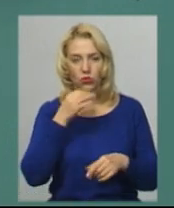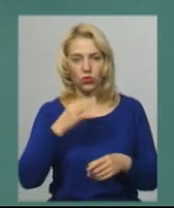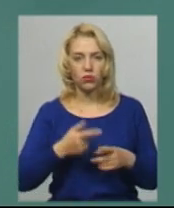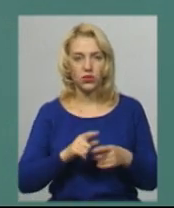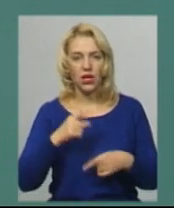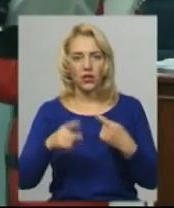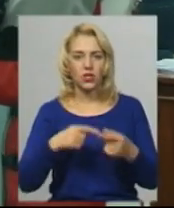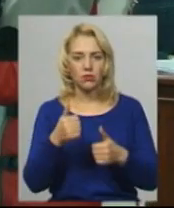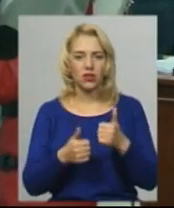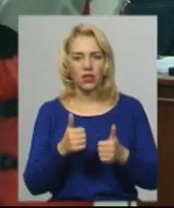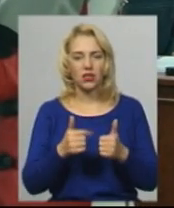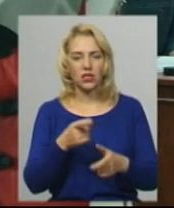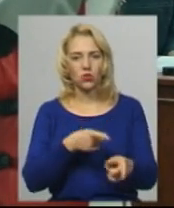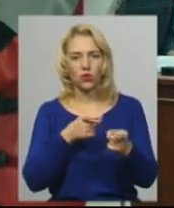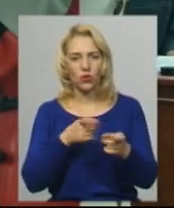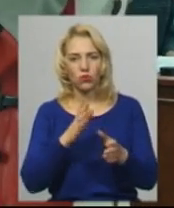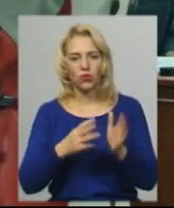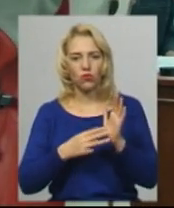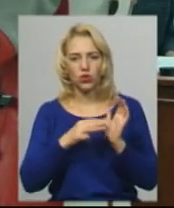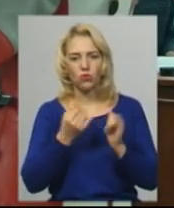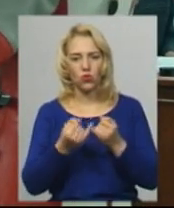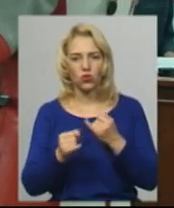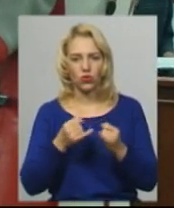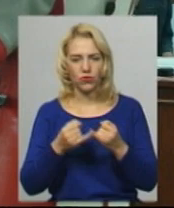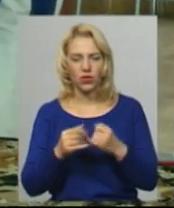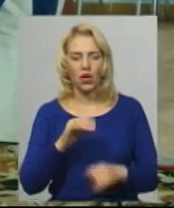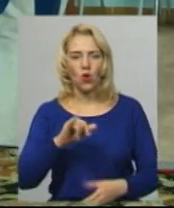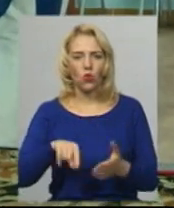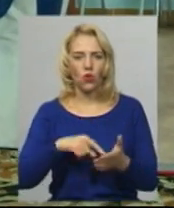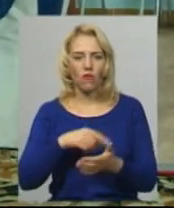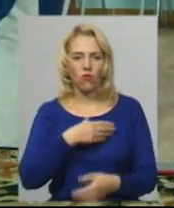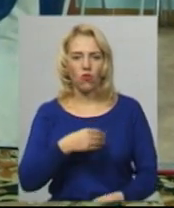кольової стрільбі відбулося 8 жовтня. Це Кубок України з Олімпійських прав у Львові.